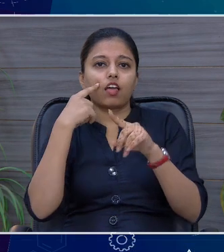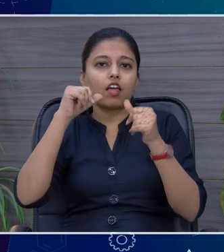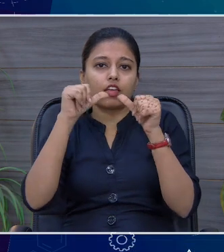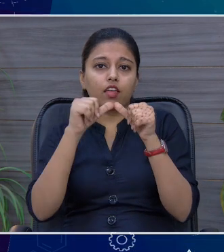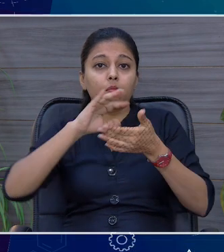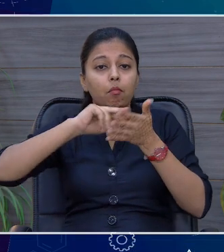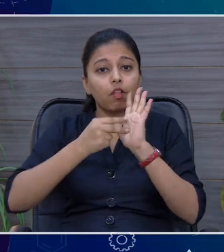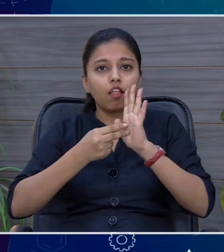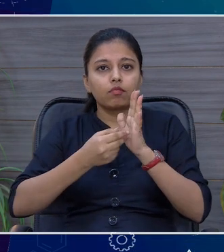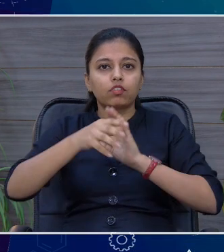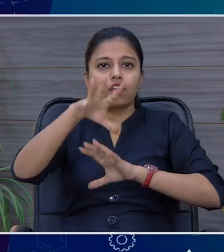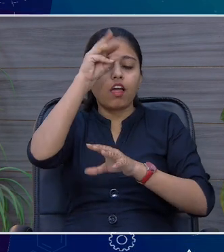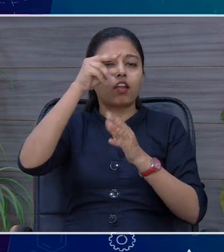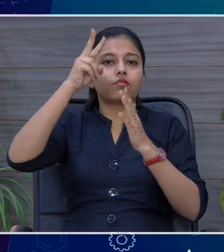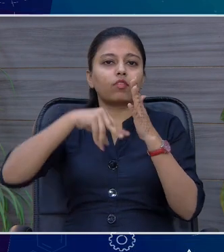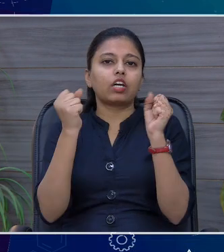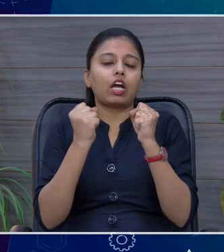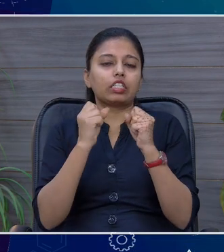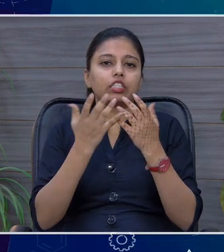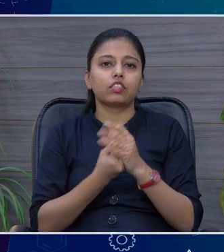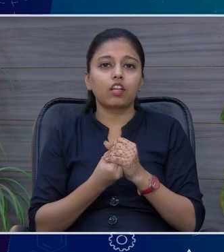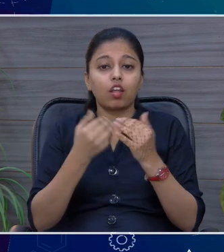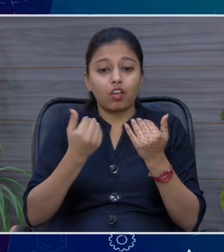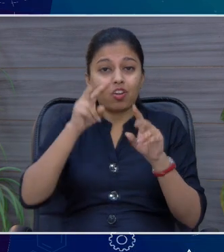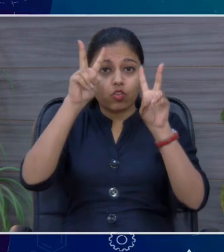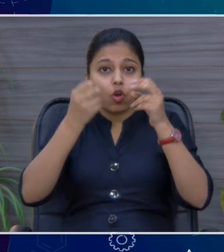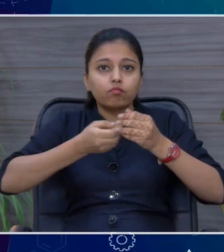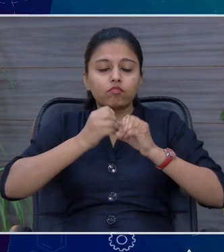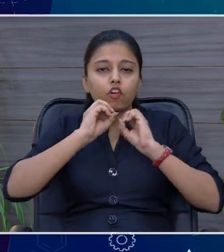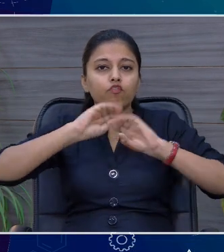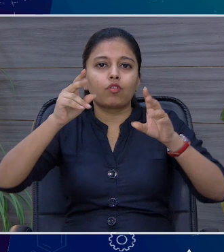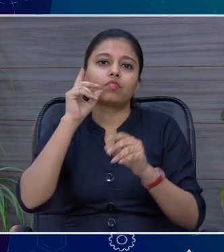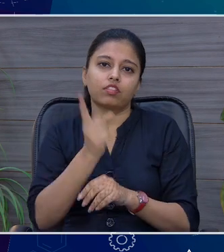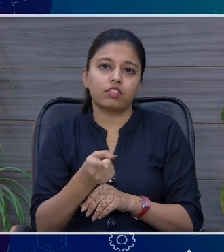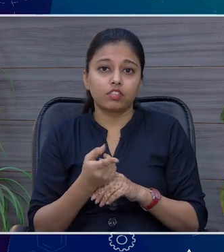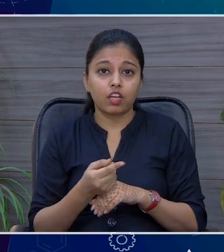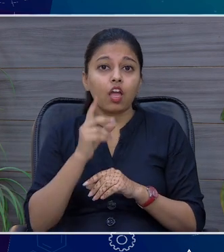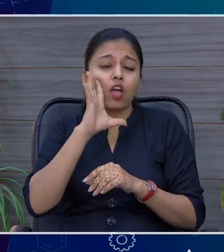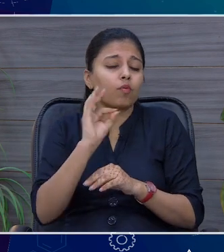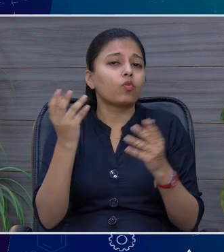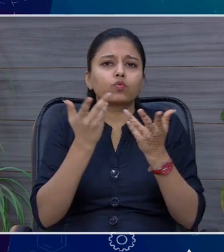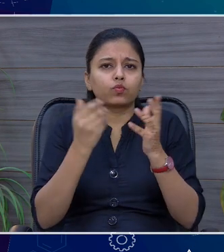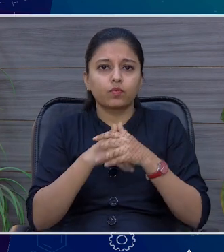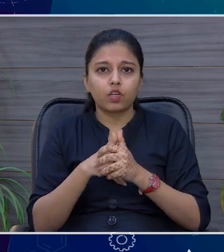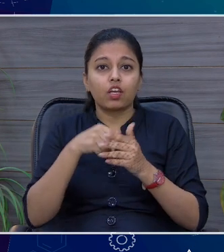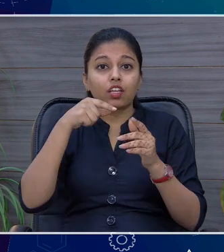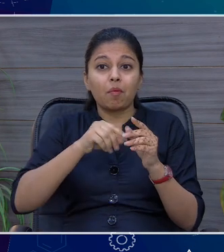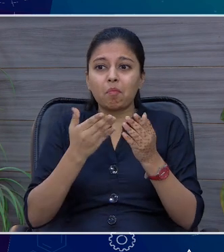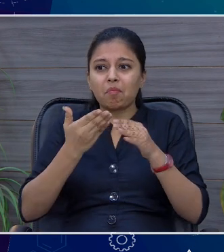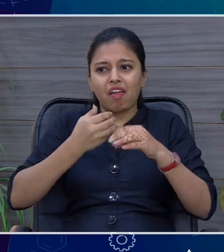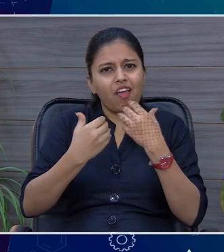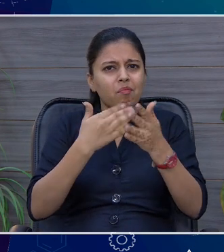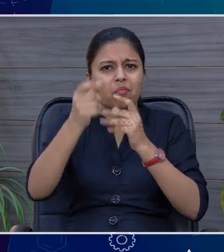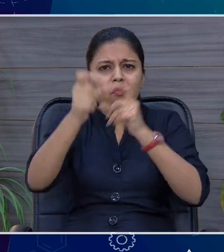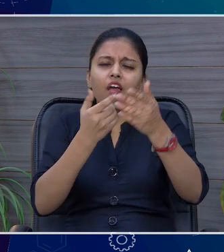के अनुभाव एक ऐसा विषय जिसको अड्रेस करना बहुत ज्यादा आवश्यक है और बहुत ज्यादा जरूरी क्योंकि ऐसा किसी के भी साथ हो